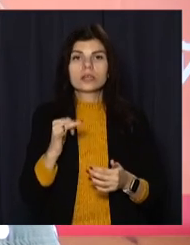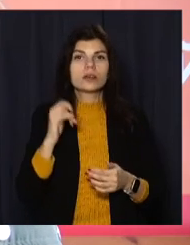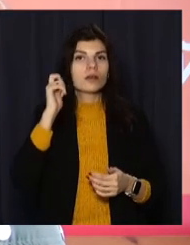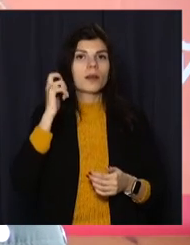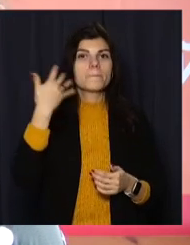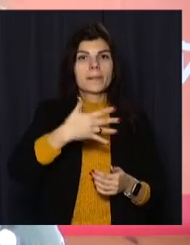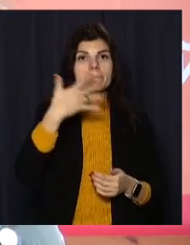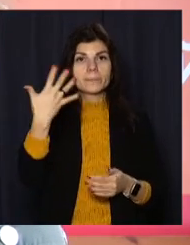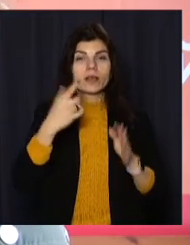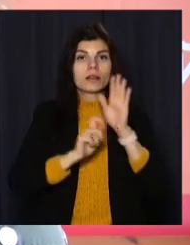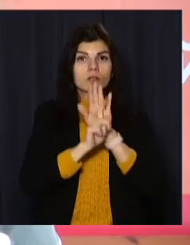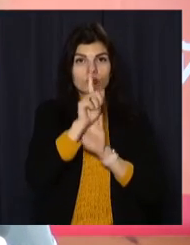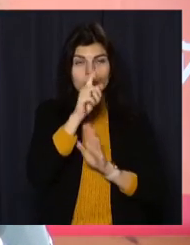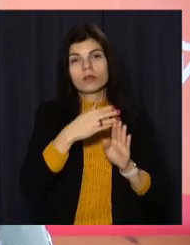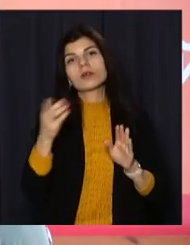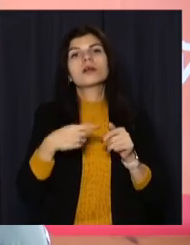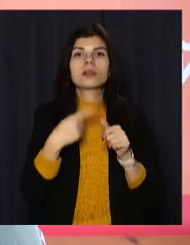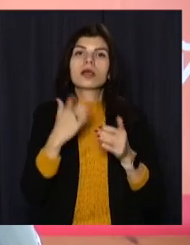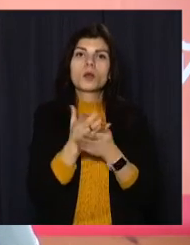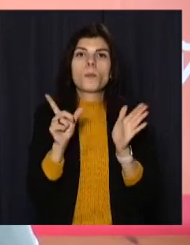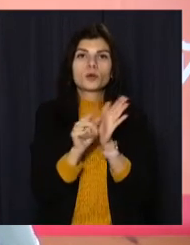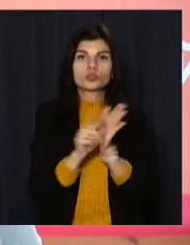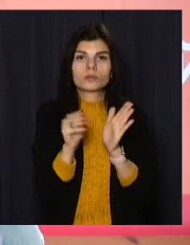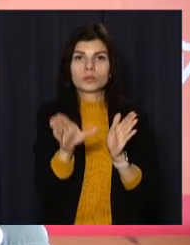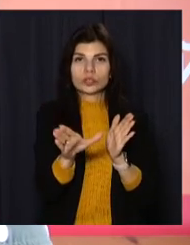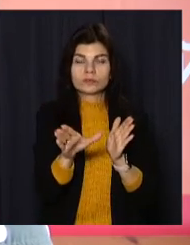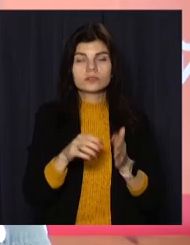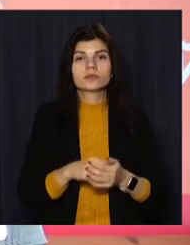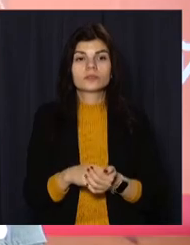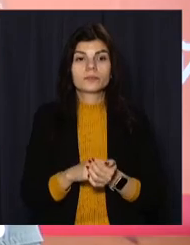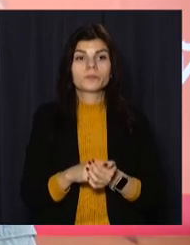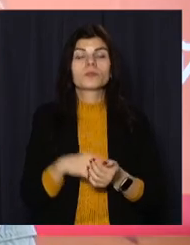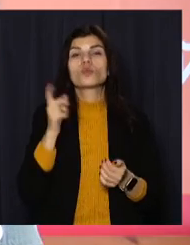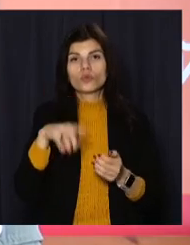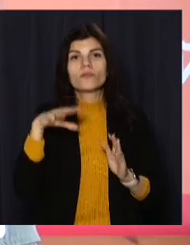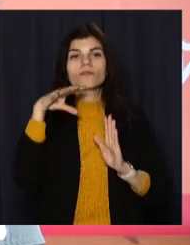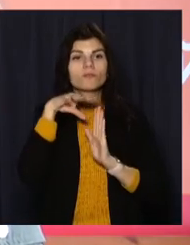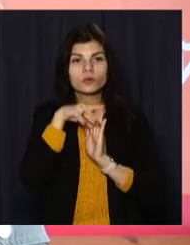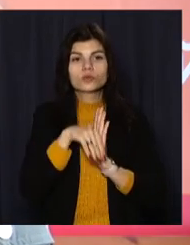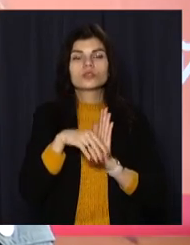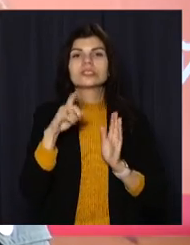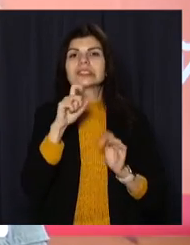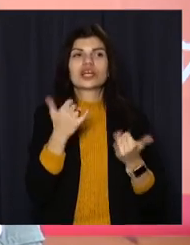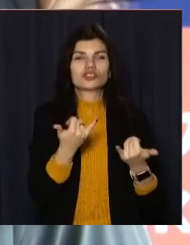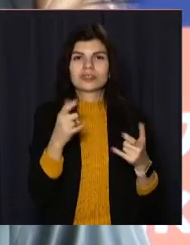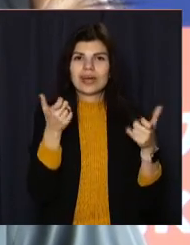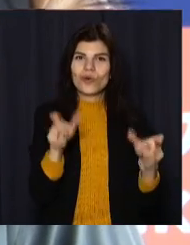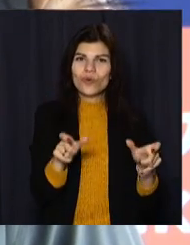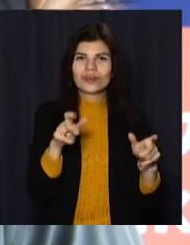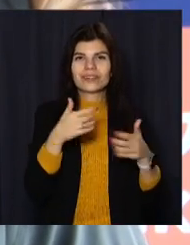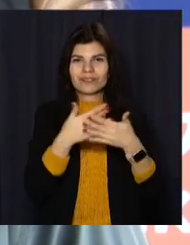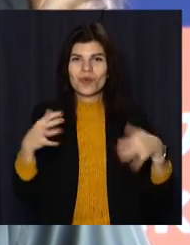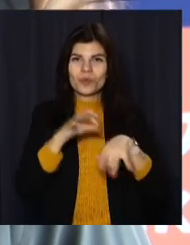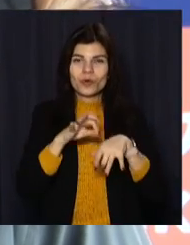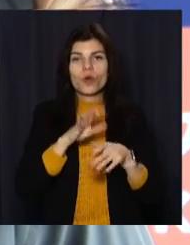-річного віку або мати пенсійне посвідчення. Крім того, враховуючи епідеміологічну ситуацію в Україні, обов